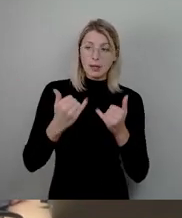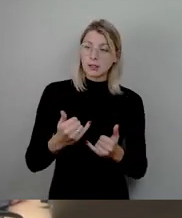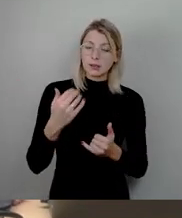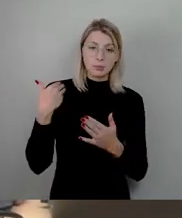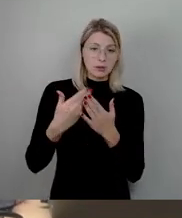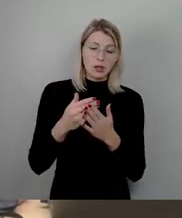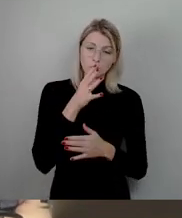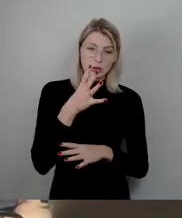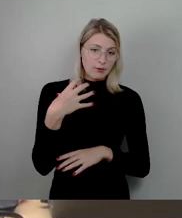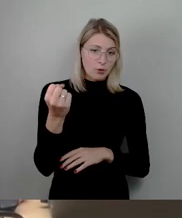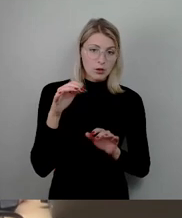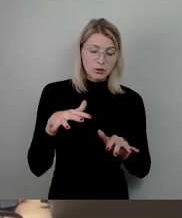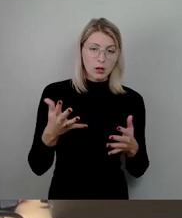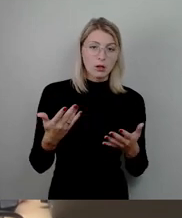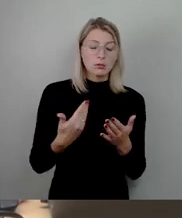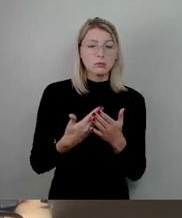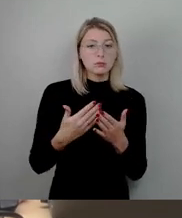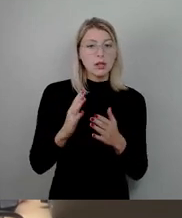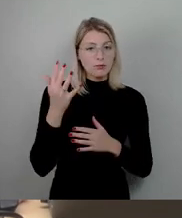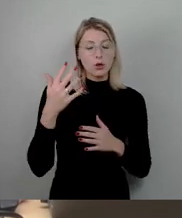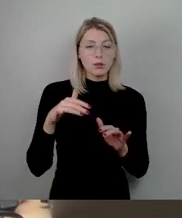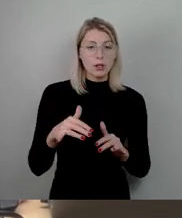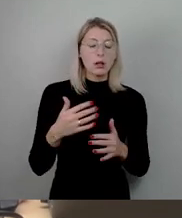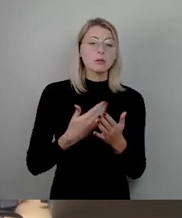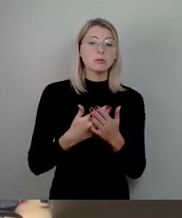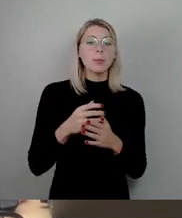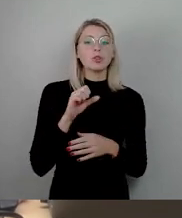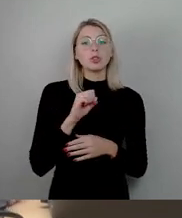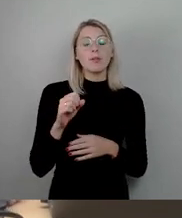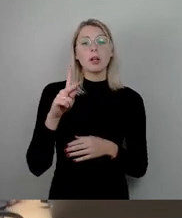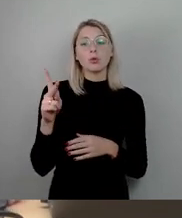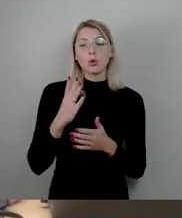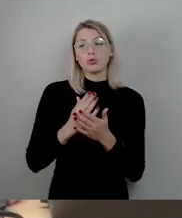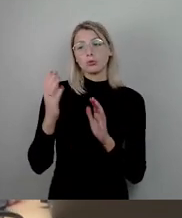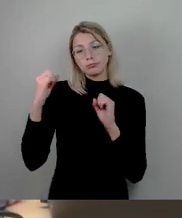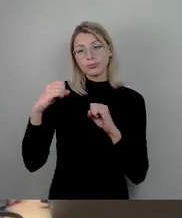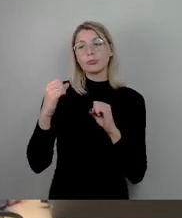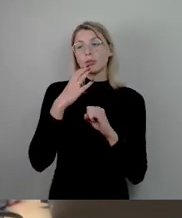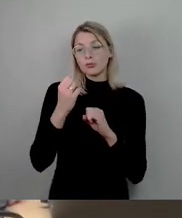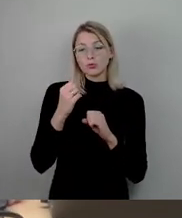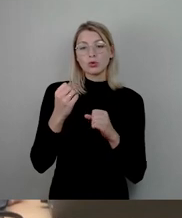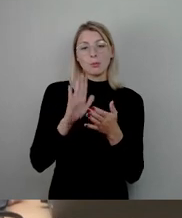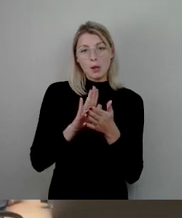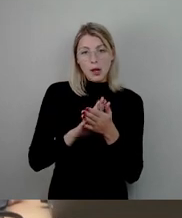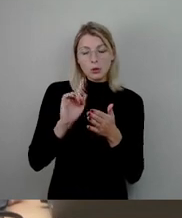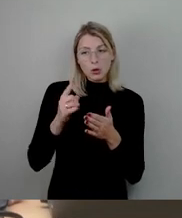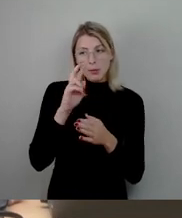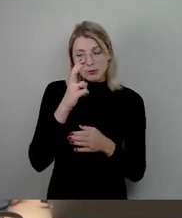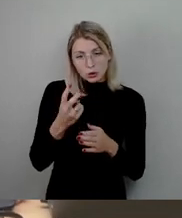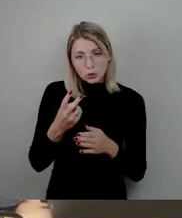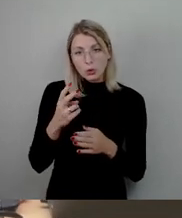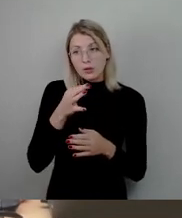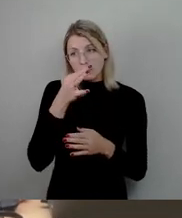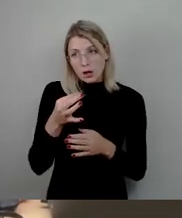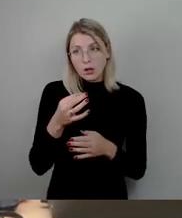wir sind sich aber mit Stefan Kühn einig, dass wir dort dranbleiben wollen und da nochmal einen erneuten Versuch auch starten wollen, ob es da nie doch eine